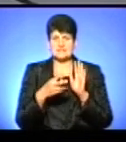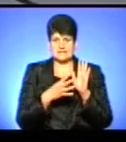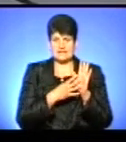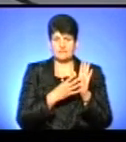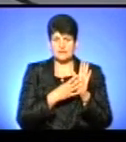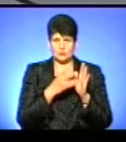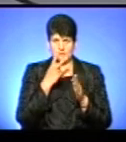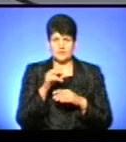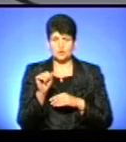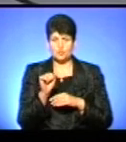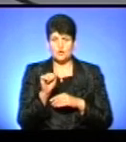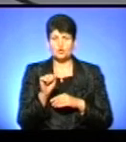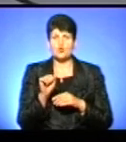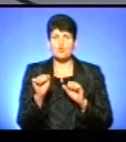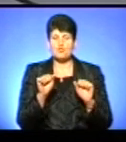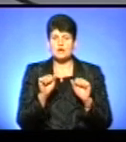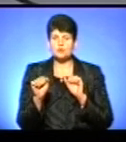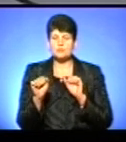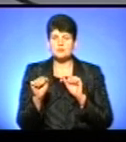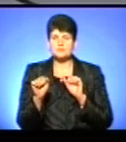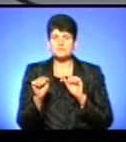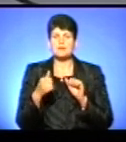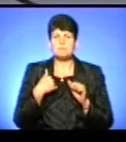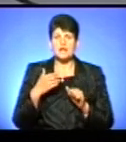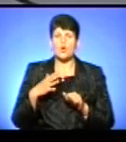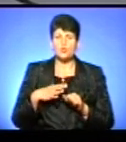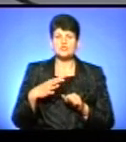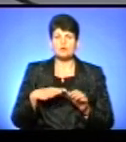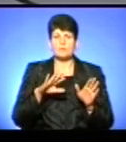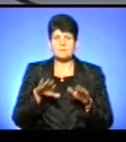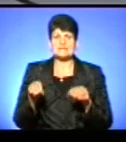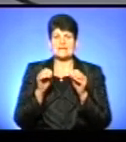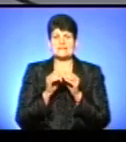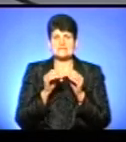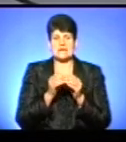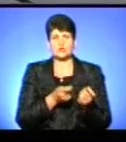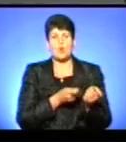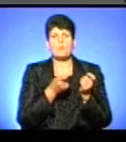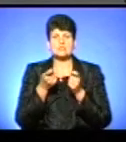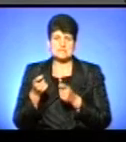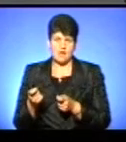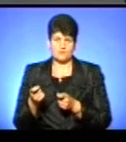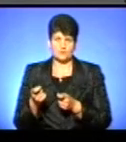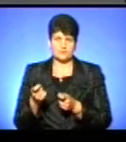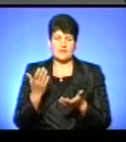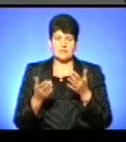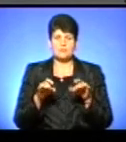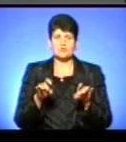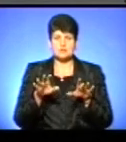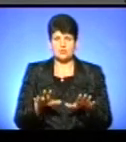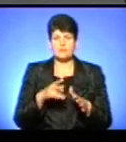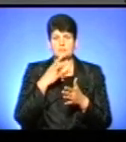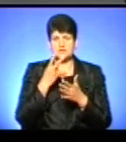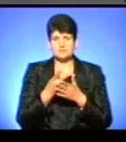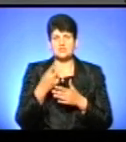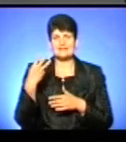передбачено урядом, чи все-таки є чіткіша дата? Ми очікуємо після 10-го поставку, але постанова передбачає